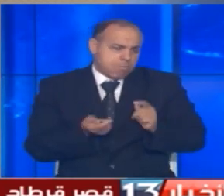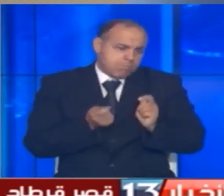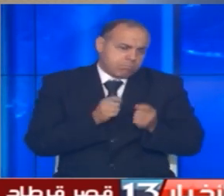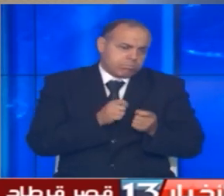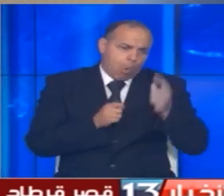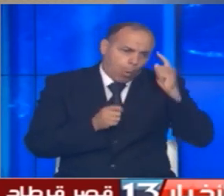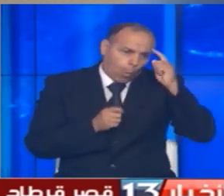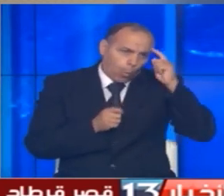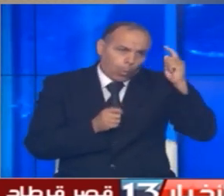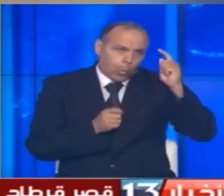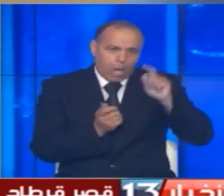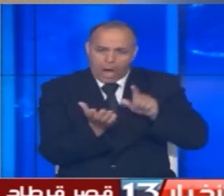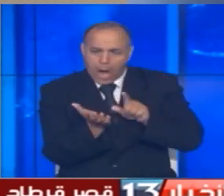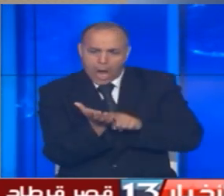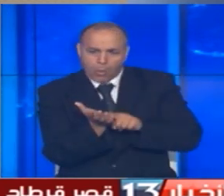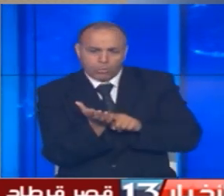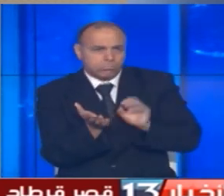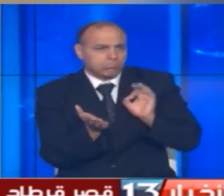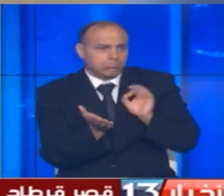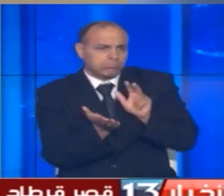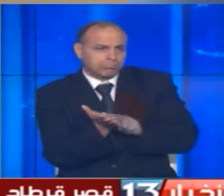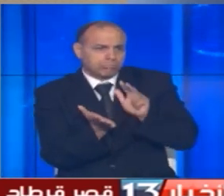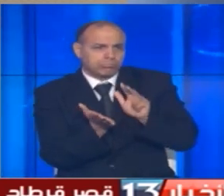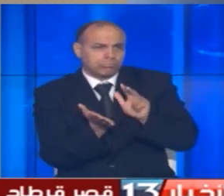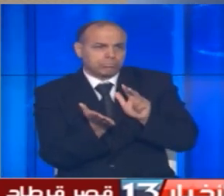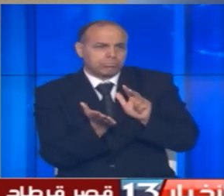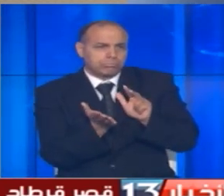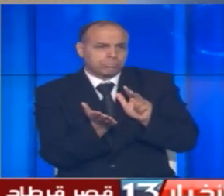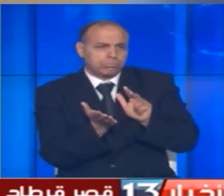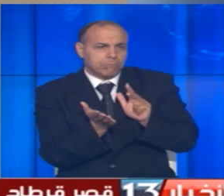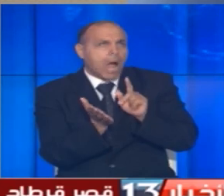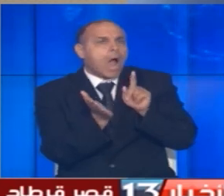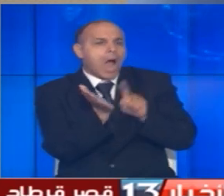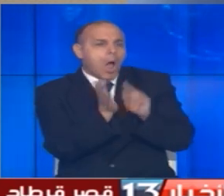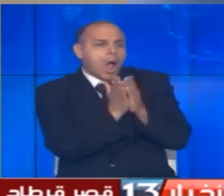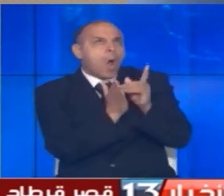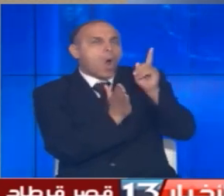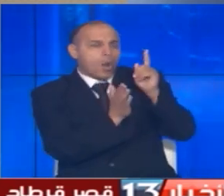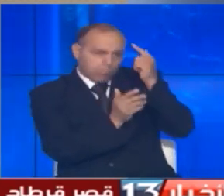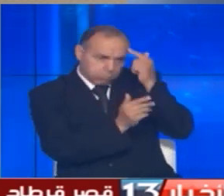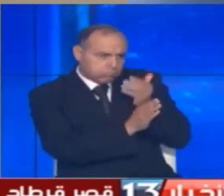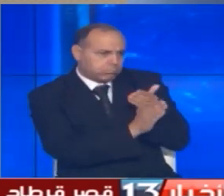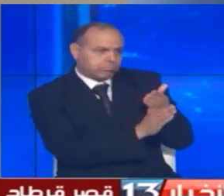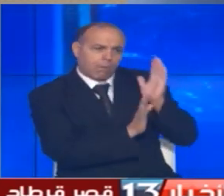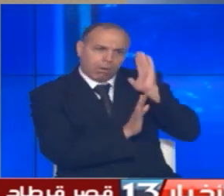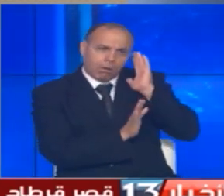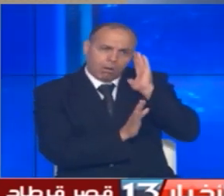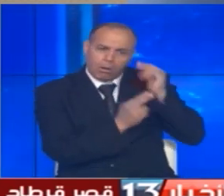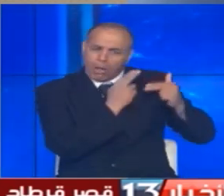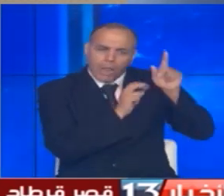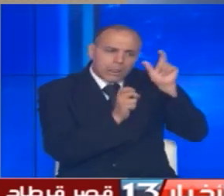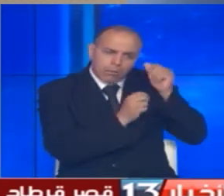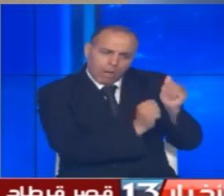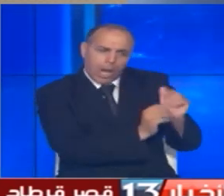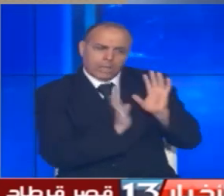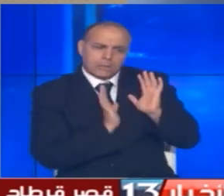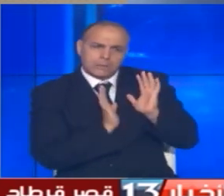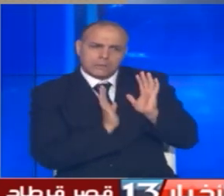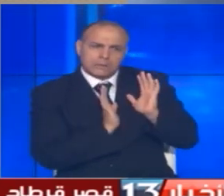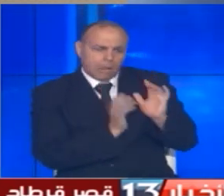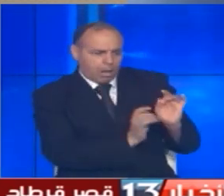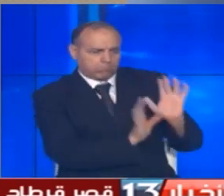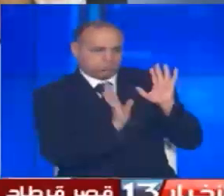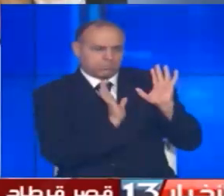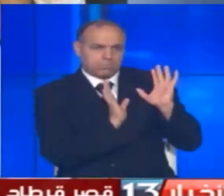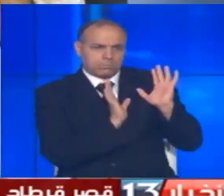يطبق الموضوع حسب ما جاء في الشريعة لأنه عنده مرجعية دينية فلا هو ذلك